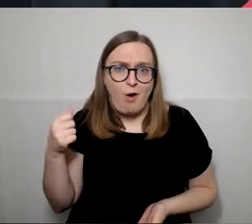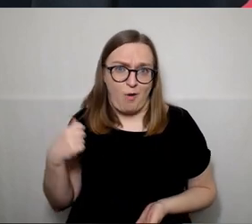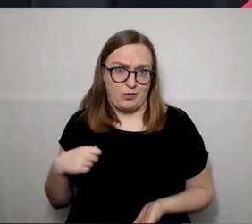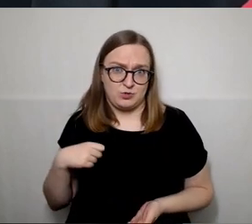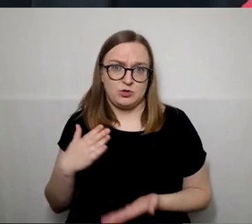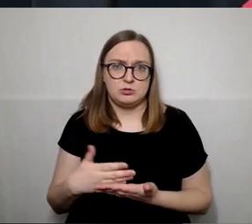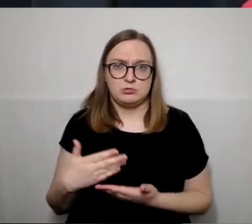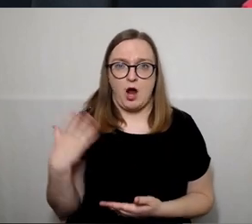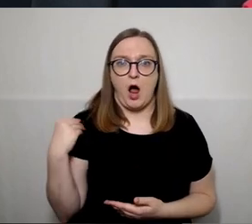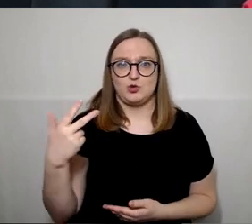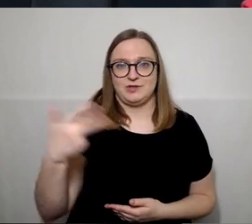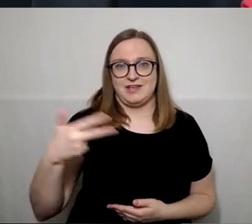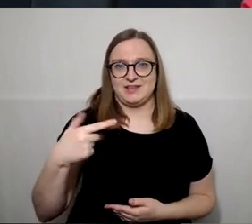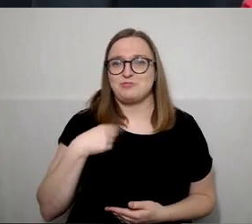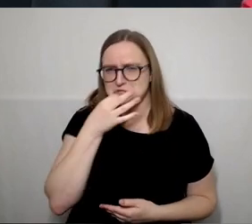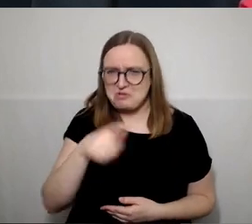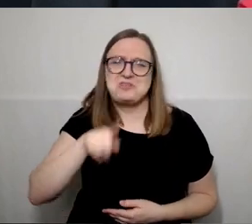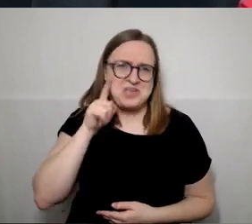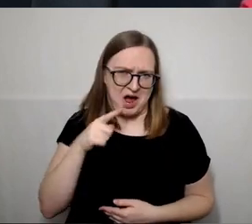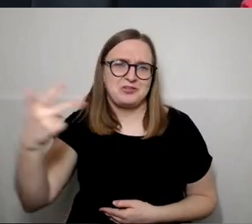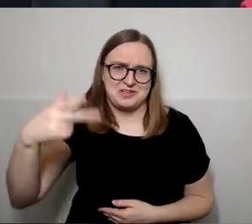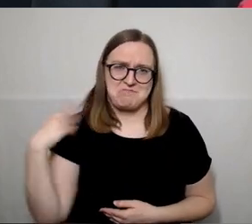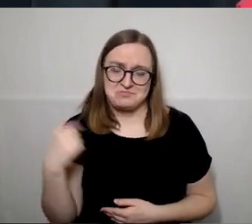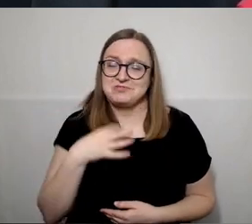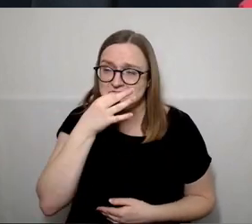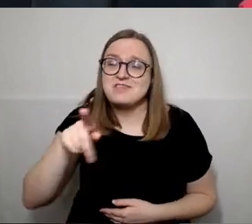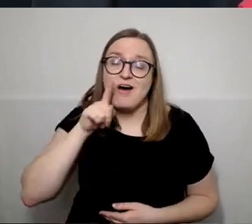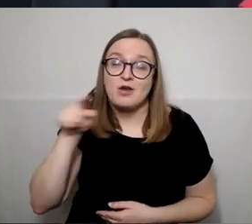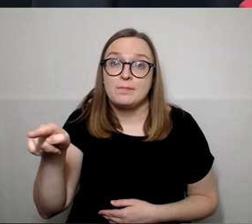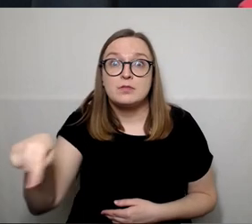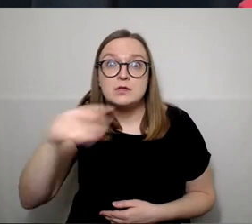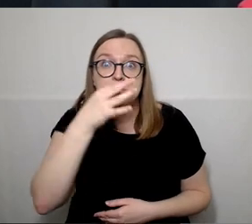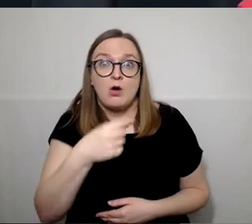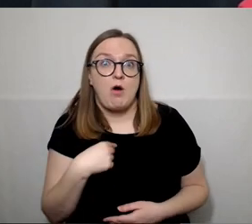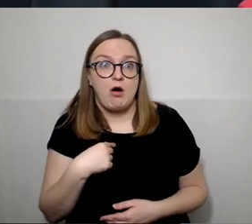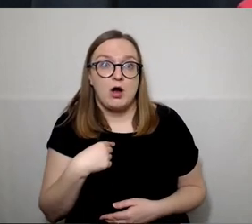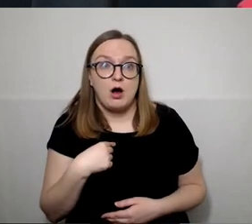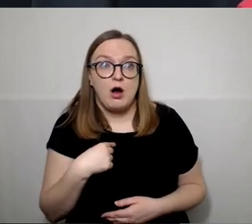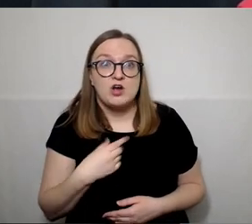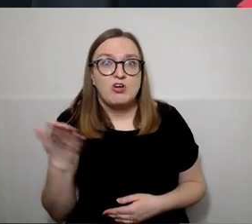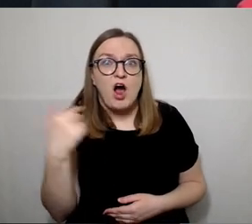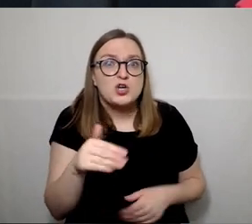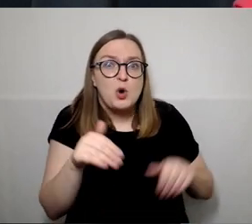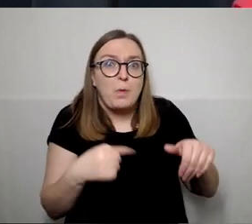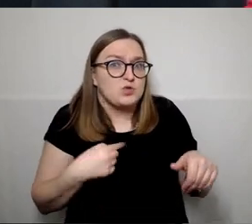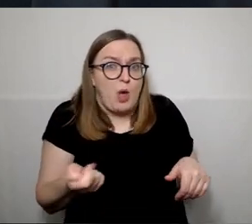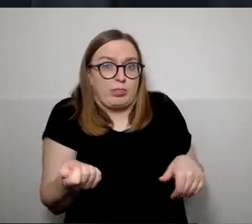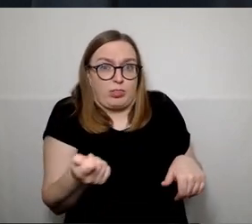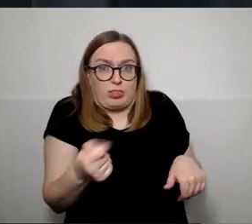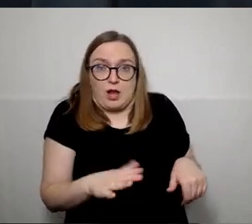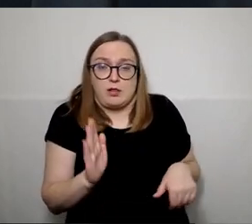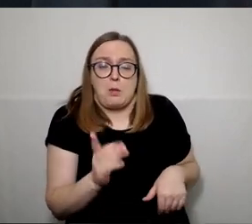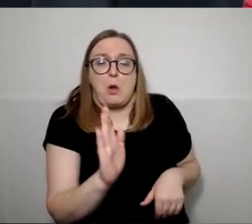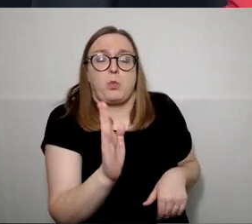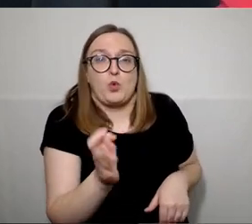30 metų, aš vadinu, jaunai žmonėmis, ir jie sako, aš dar nebuvau, pirmas balsavimas bus man, tai aš pagalvoju, tai